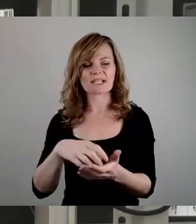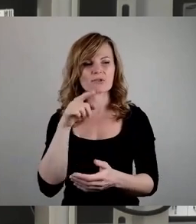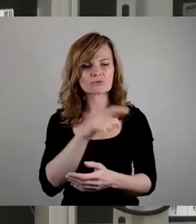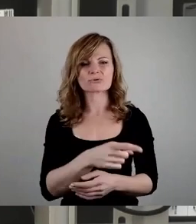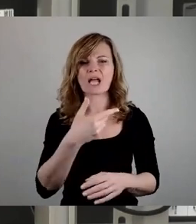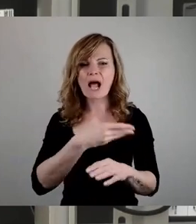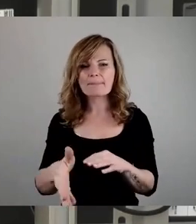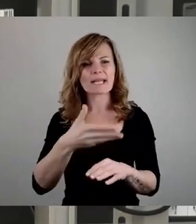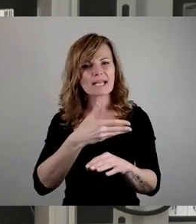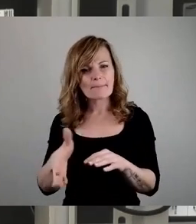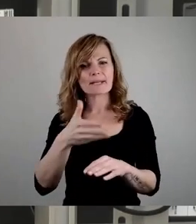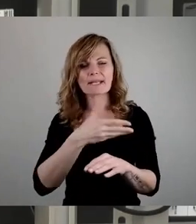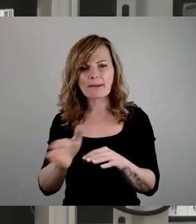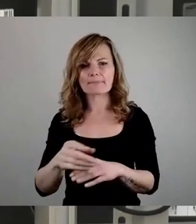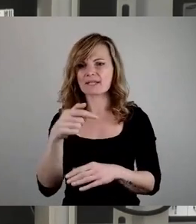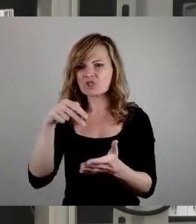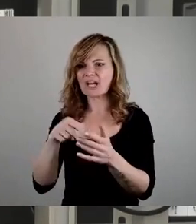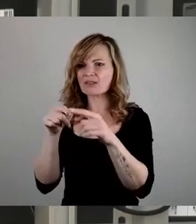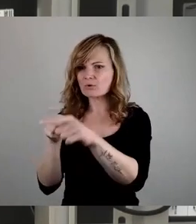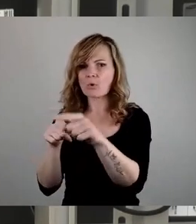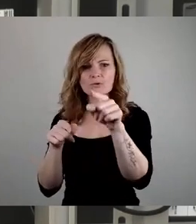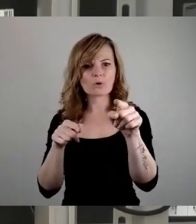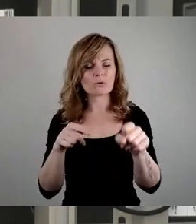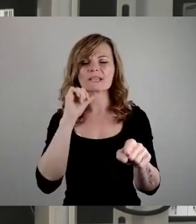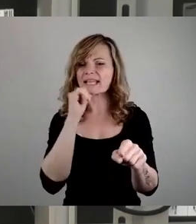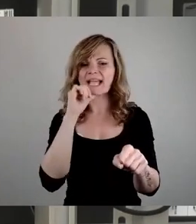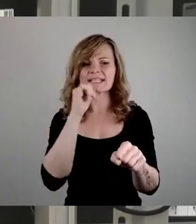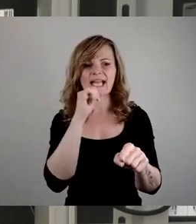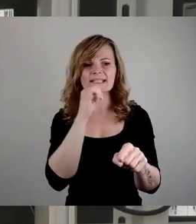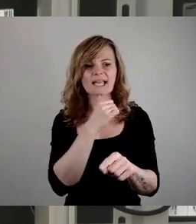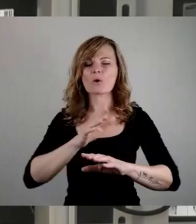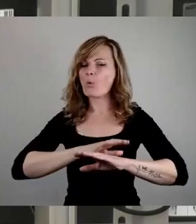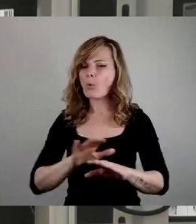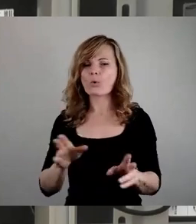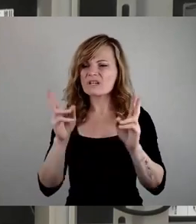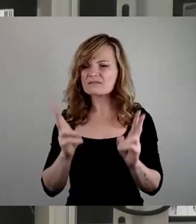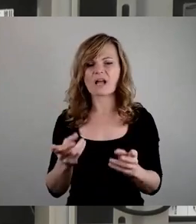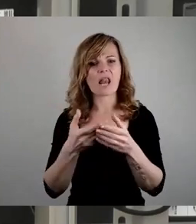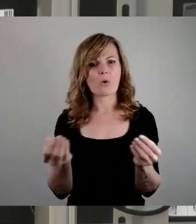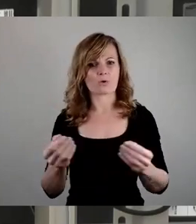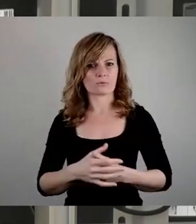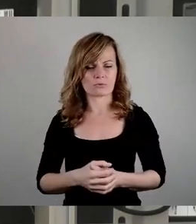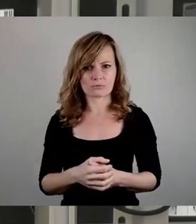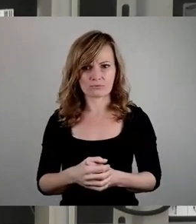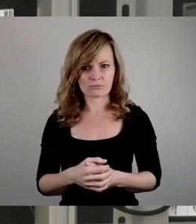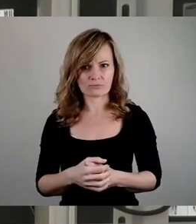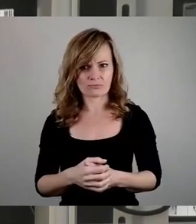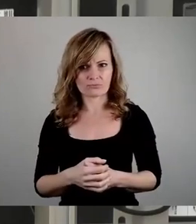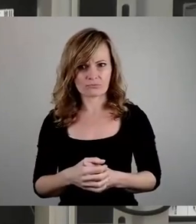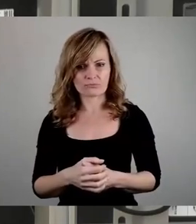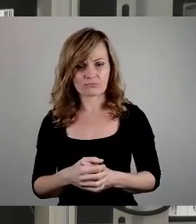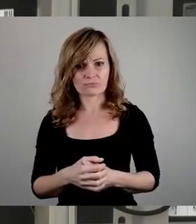Standort nach dem anderen ab, ohne eine wirkliche Lösung anzubieten. Und Sie